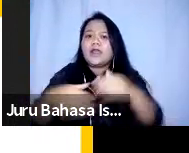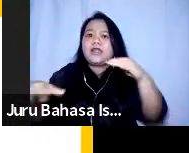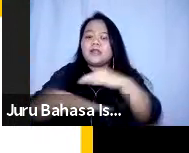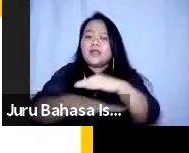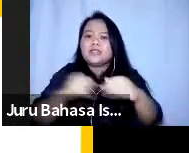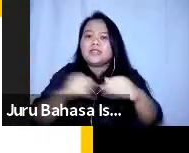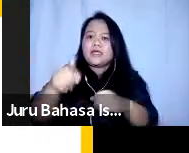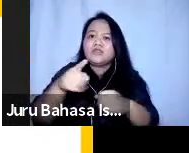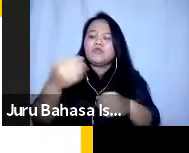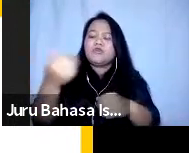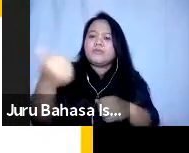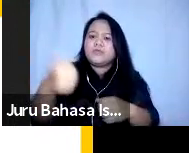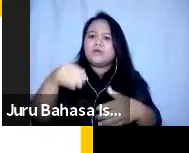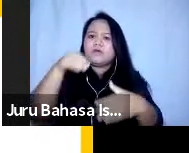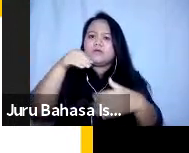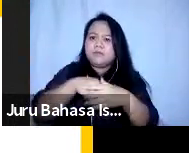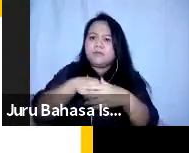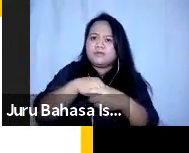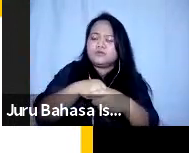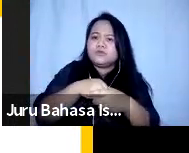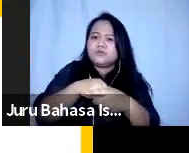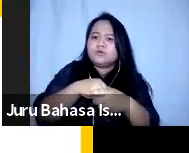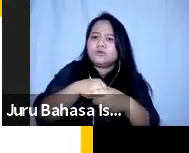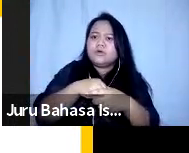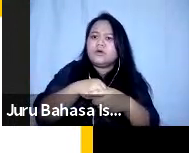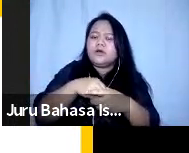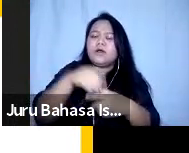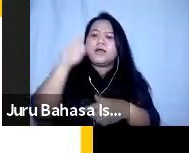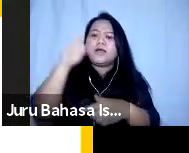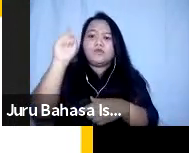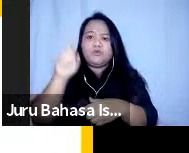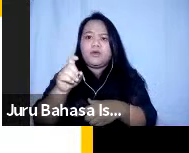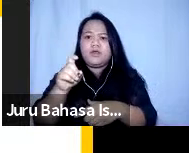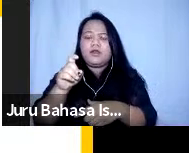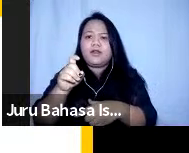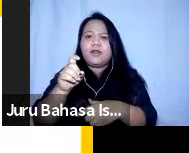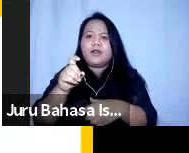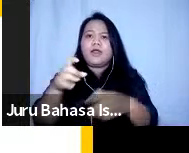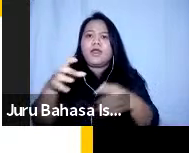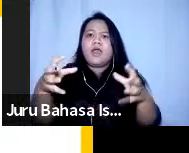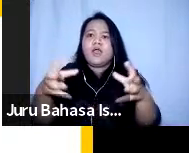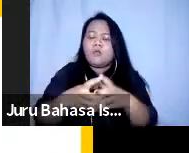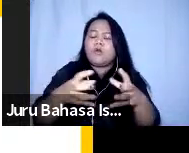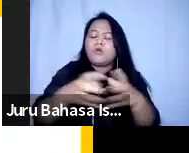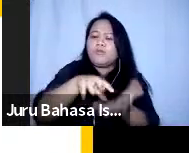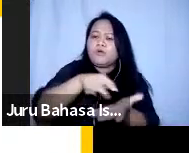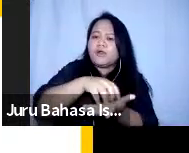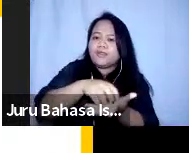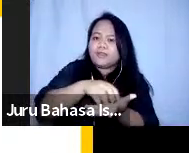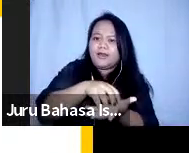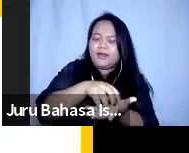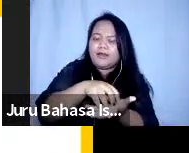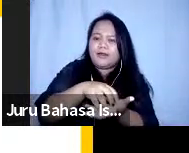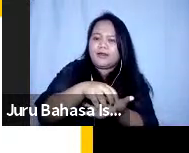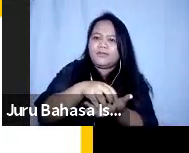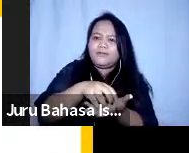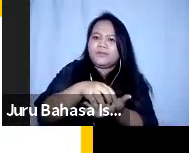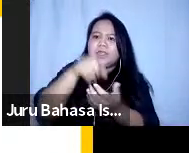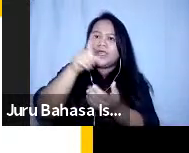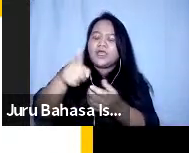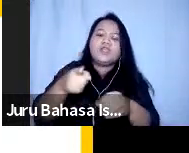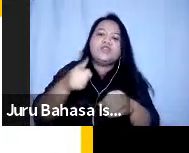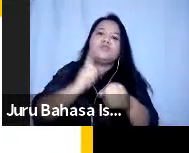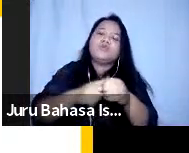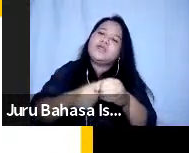terimplementasi sesuai dengan kebutuhan teman-teman kelompok rentan tersebut ini adalah inti sari